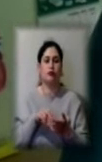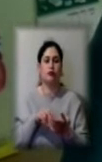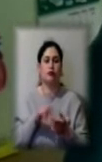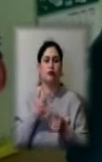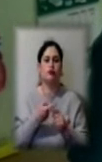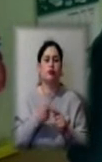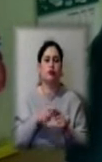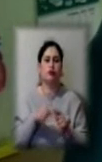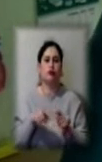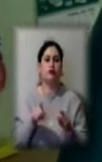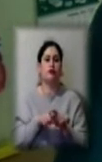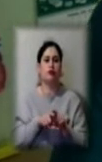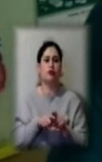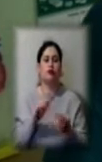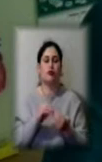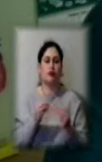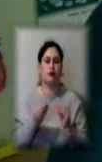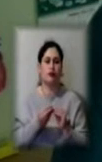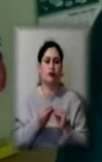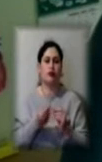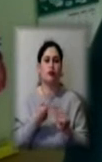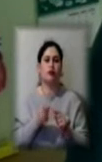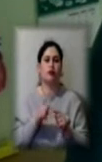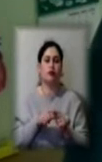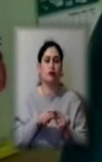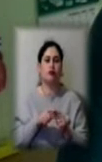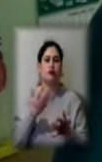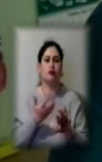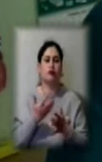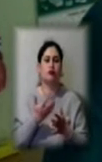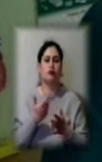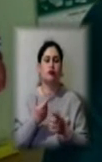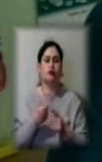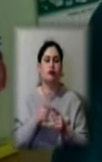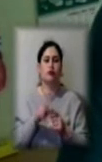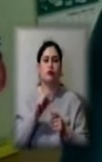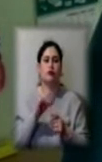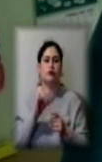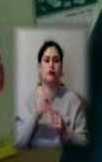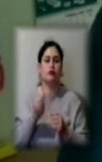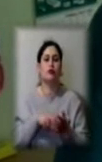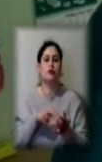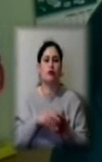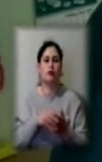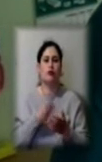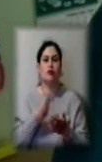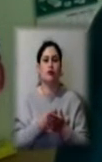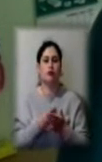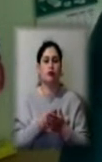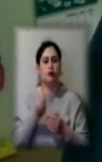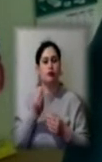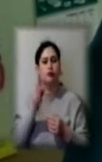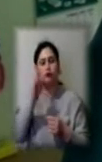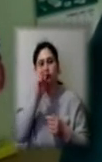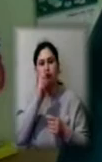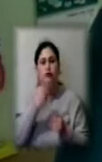теж проблема. Тому що якщо б це забезпечувалося за рахунок держави, то я думаю, що